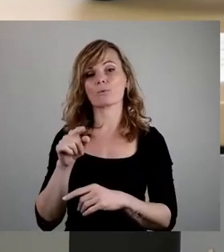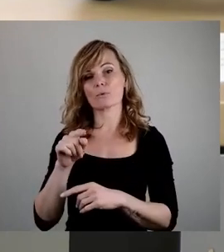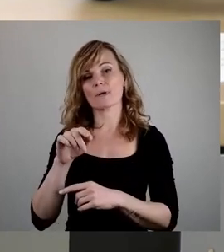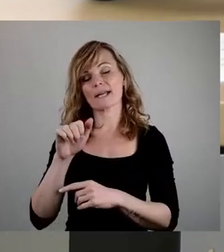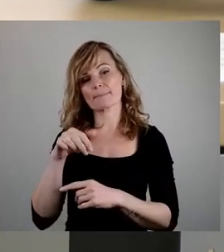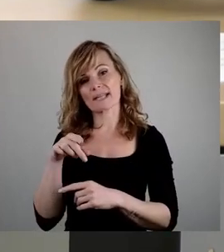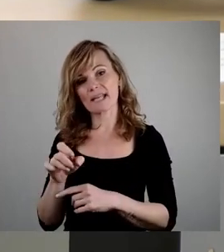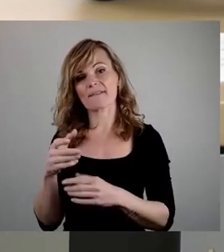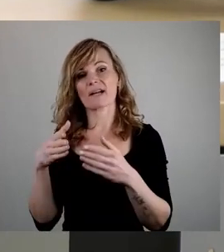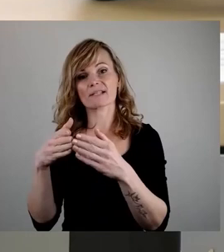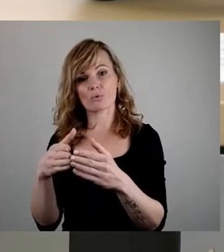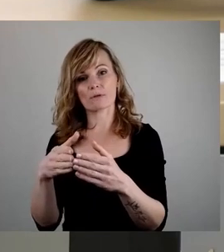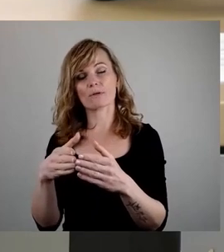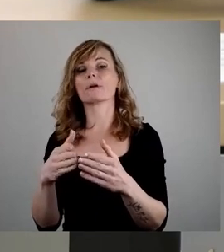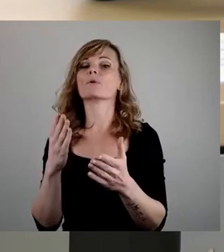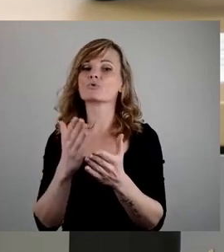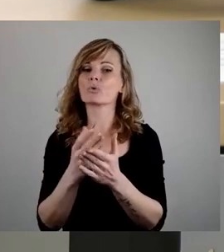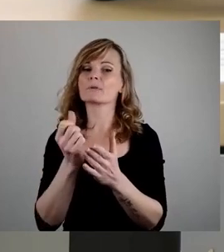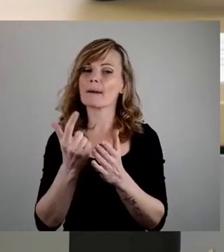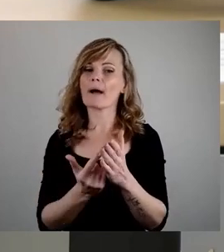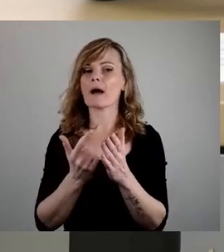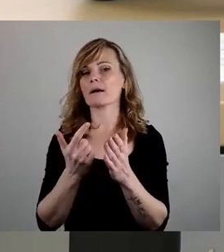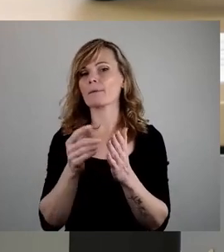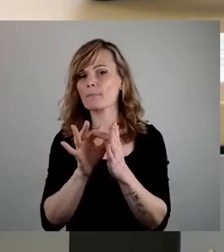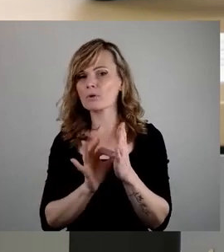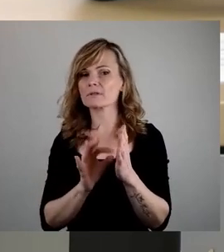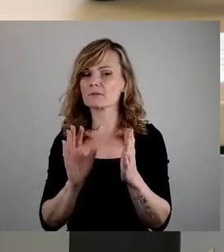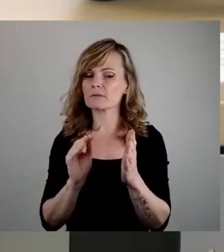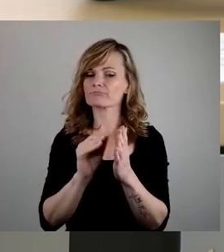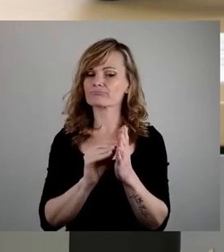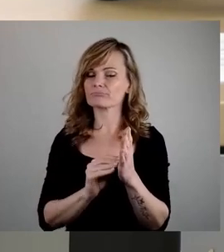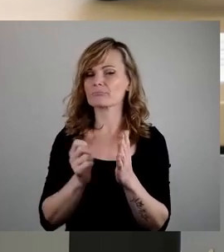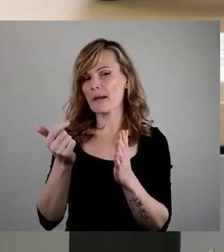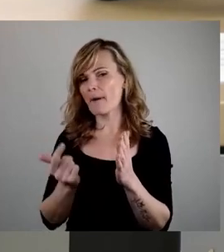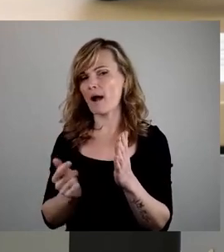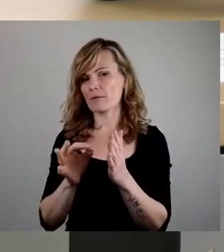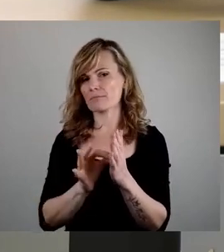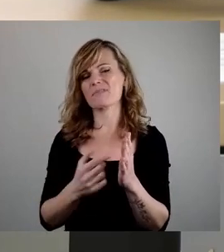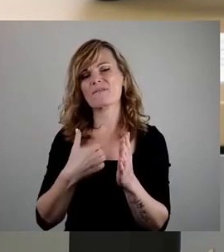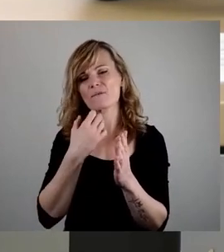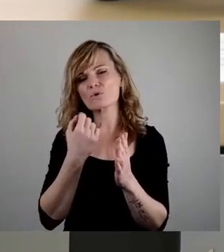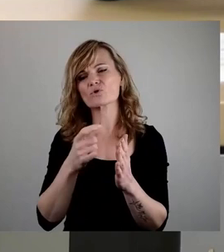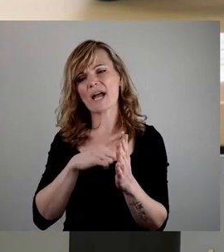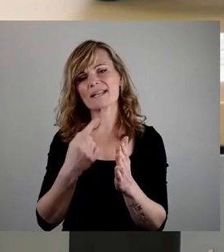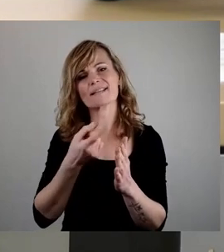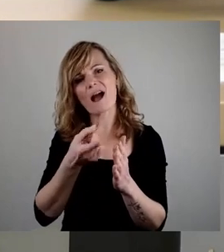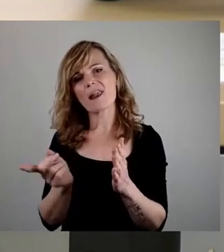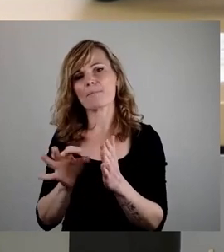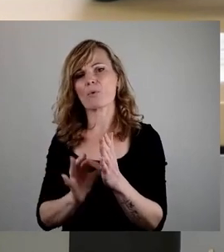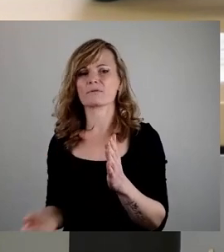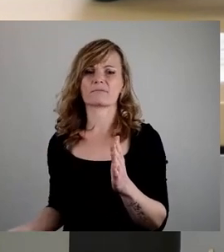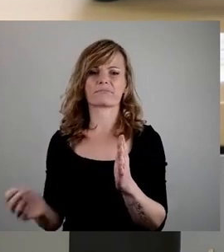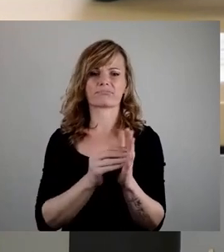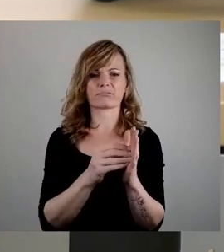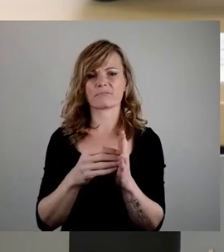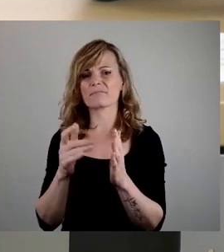sind die Punkte hier aufgenommen worden. Ich hätte mir gewünscht, dass es alle sind, weil wir haben schlicht und einfach in dem Antrag das gegossen, was eigentlich auch